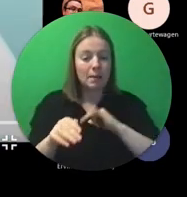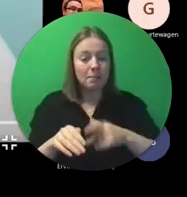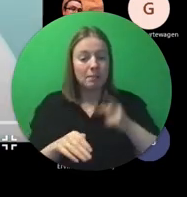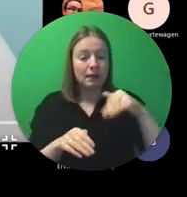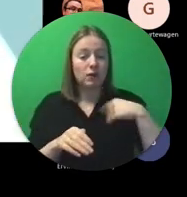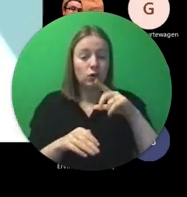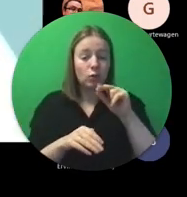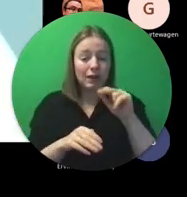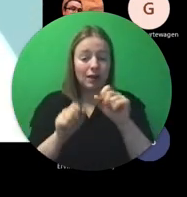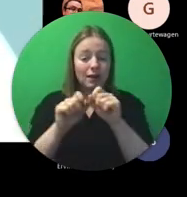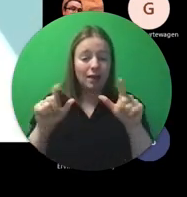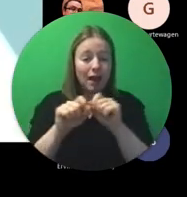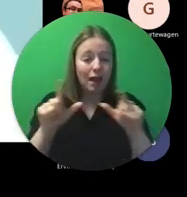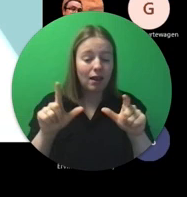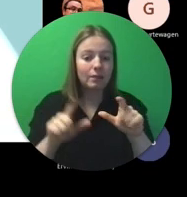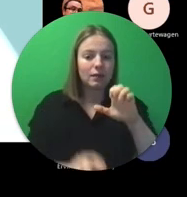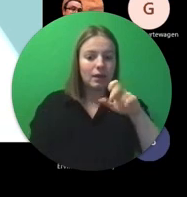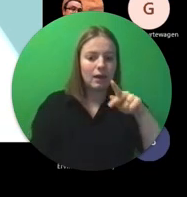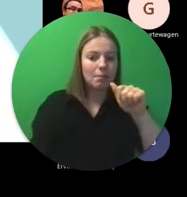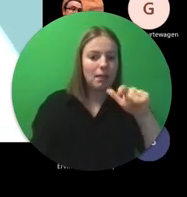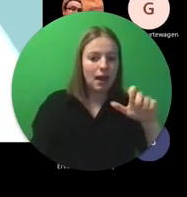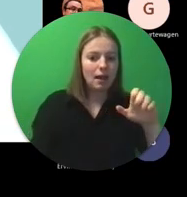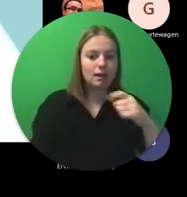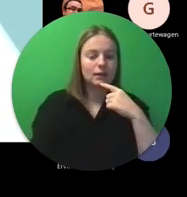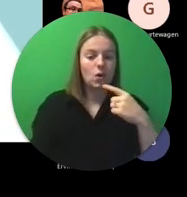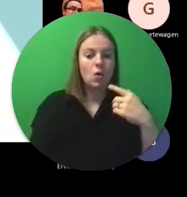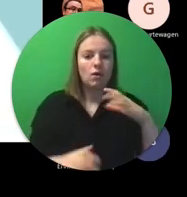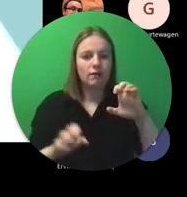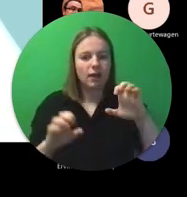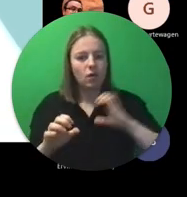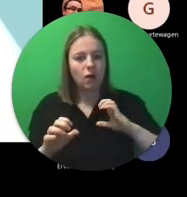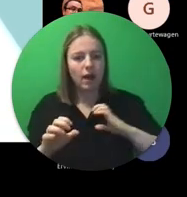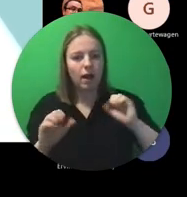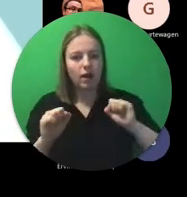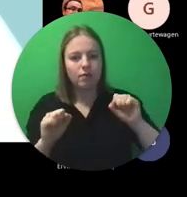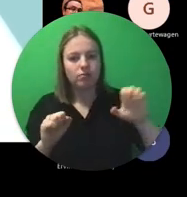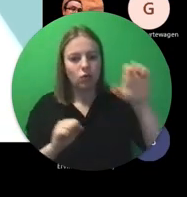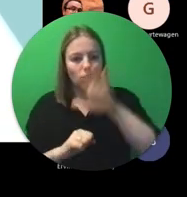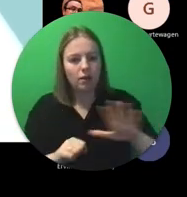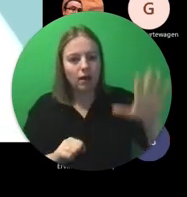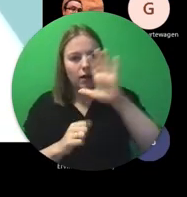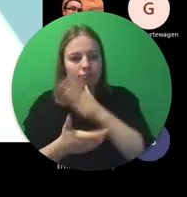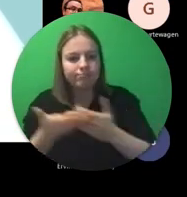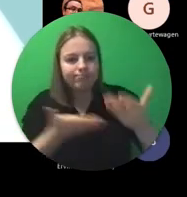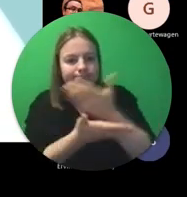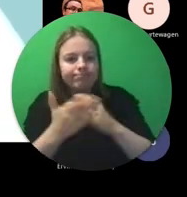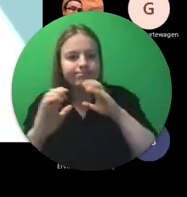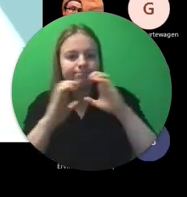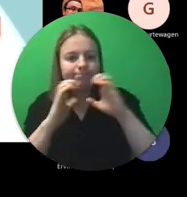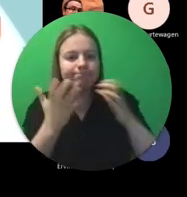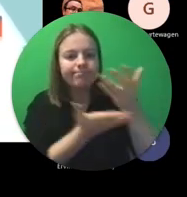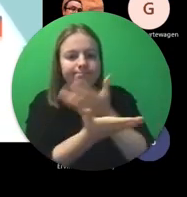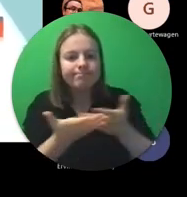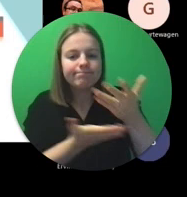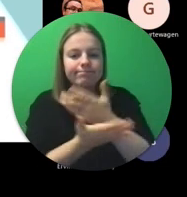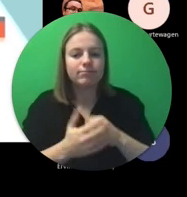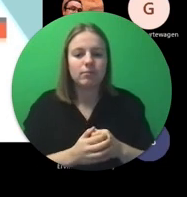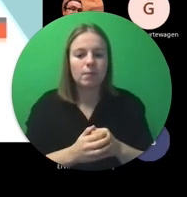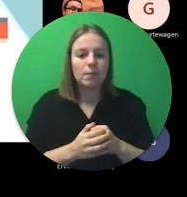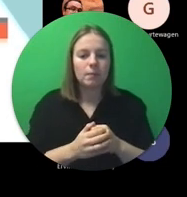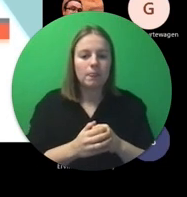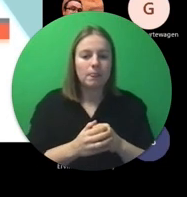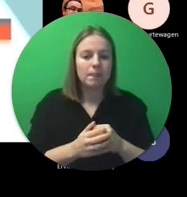Ik ga je op een momentje. En een